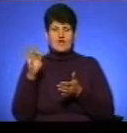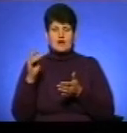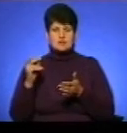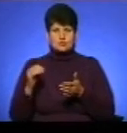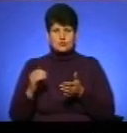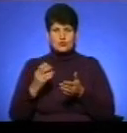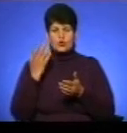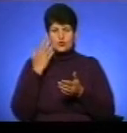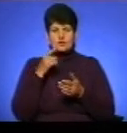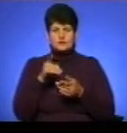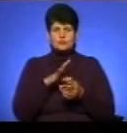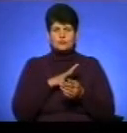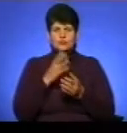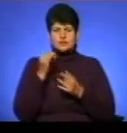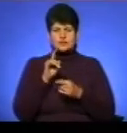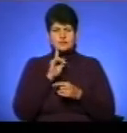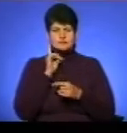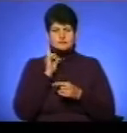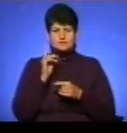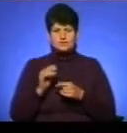коли він був зовсім ще юним.